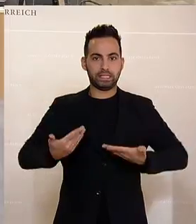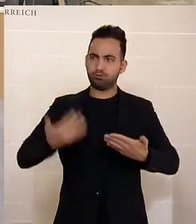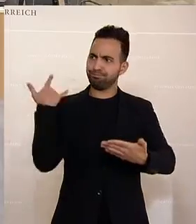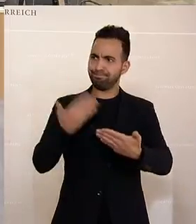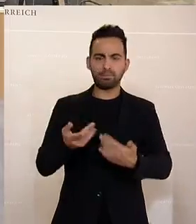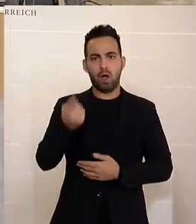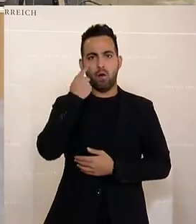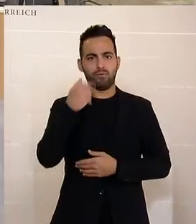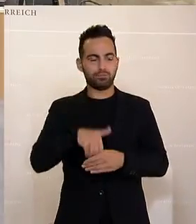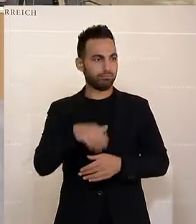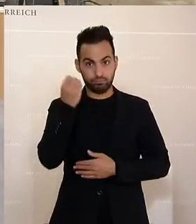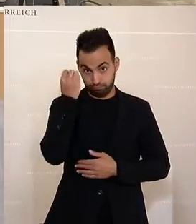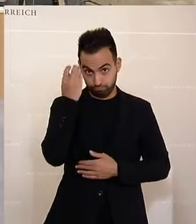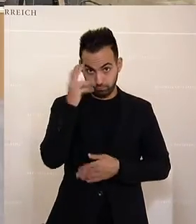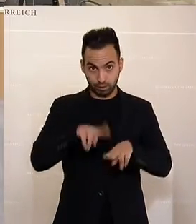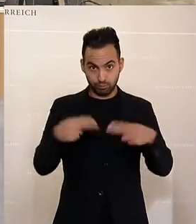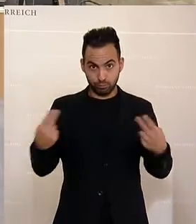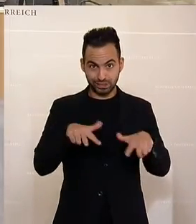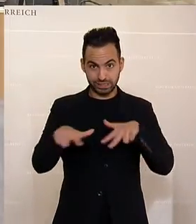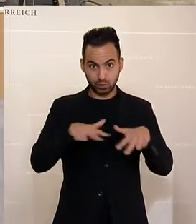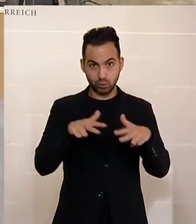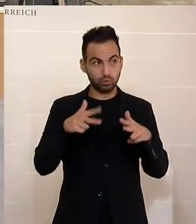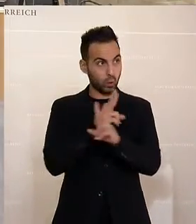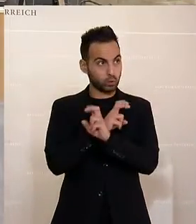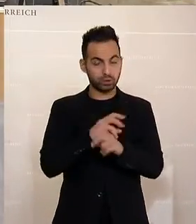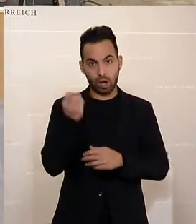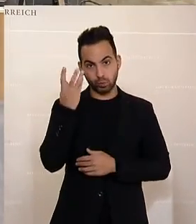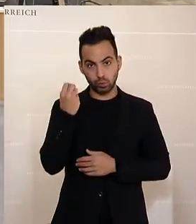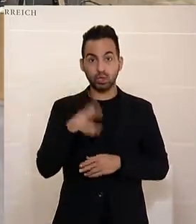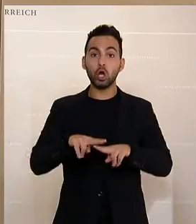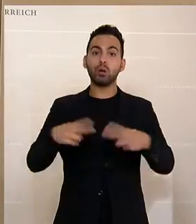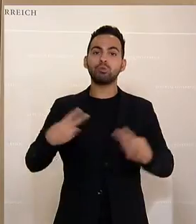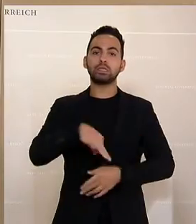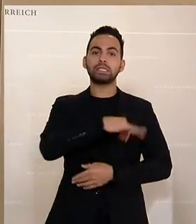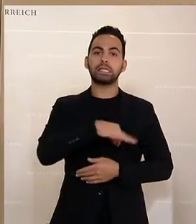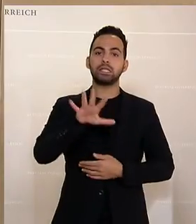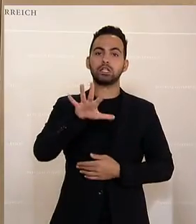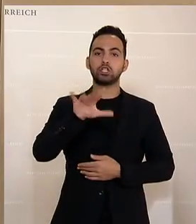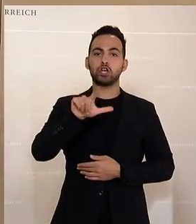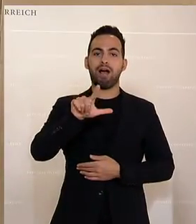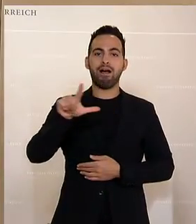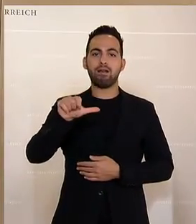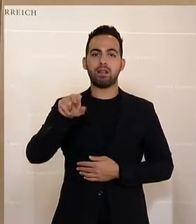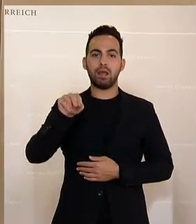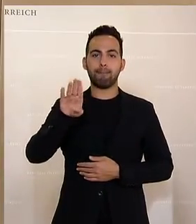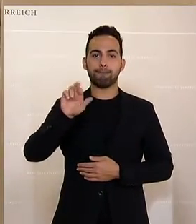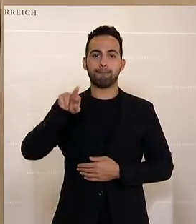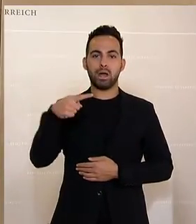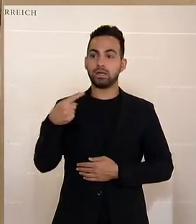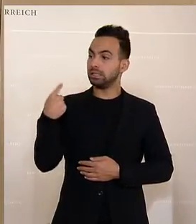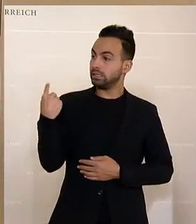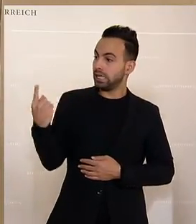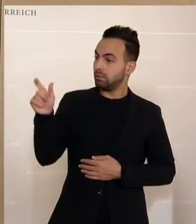Jetzt am Wort Christian Hafenecker von den Freiheitlichen. der Seite sitzt der Herr Bundeskanzler Schallenberg, der den Impffortschritt